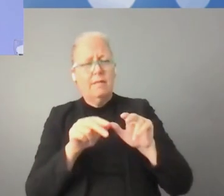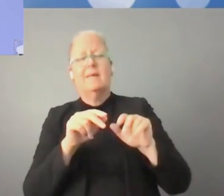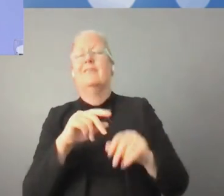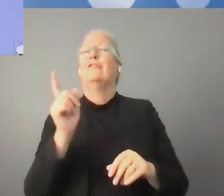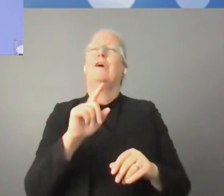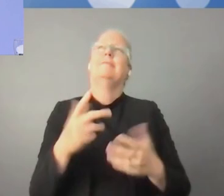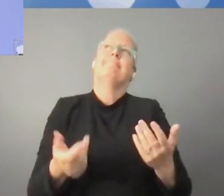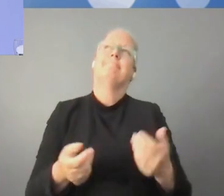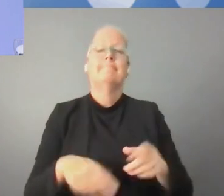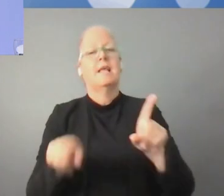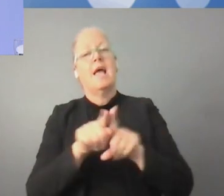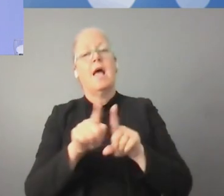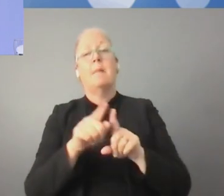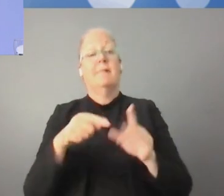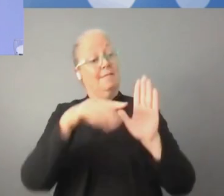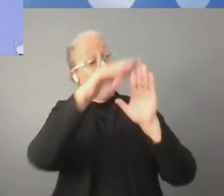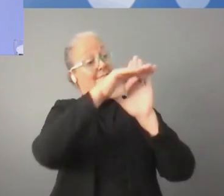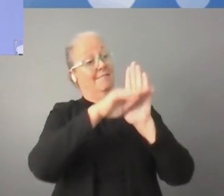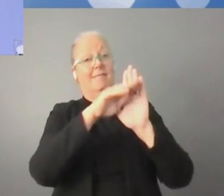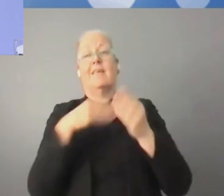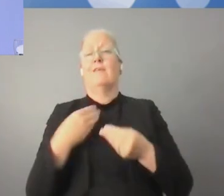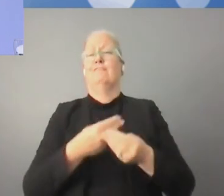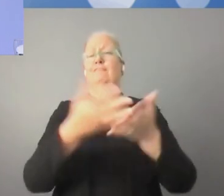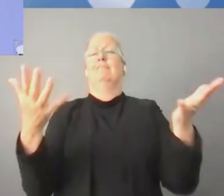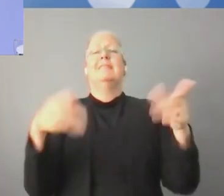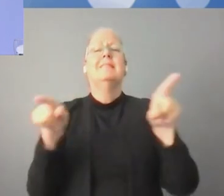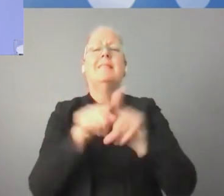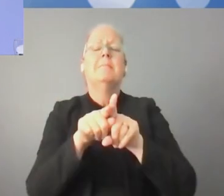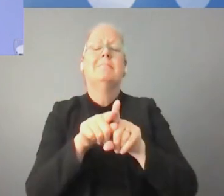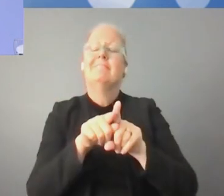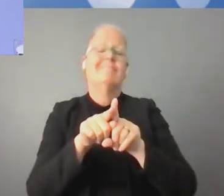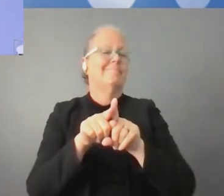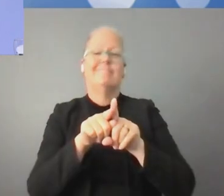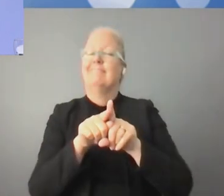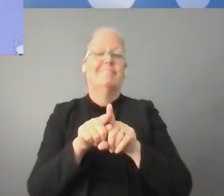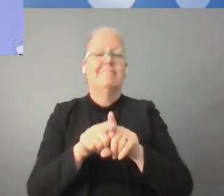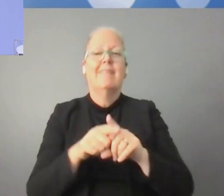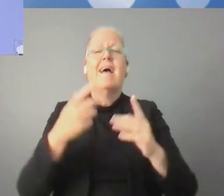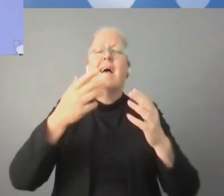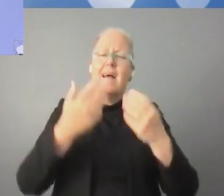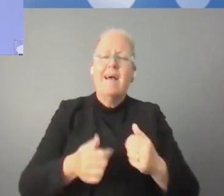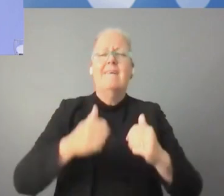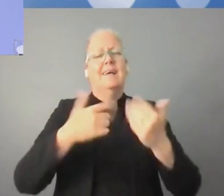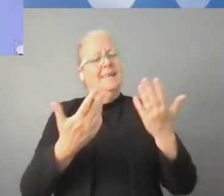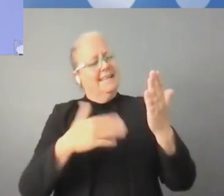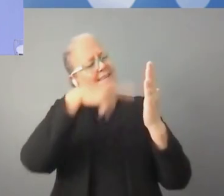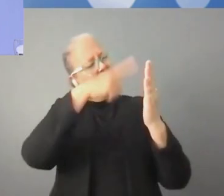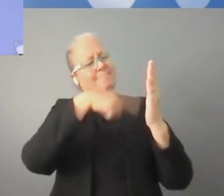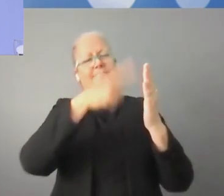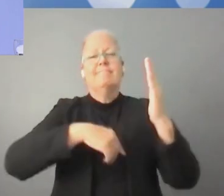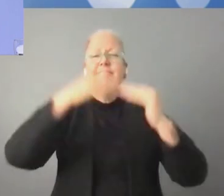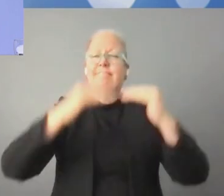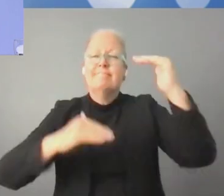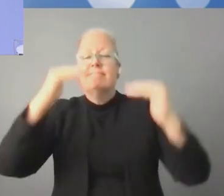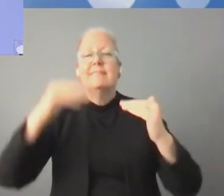الضوابط يجب علينا أن نعرفها ونضع لها مصطلحات وما هي أهدافها وعلى